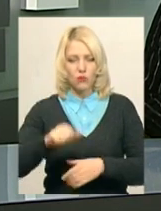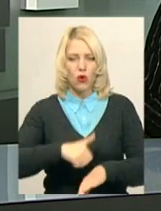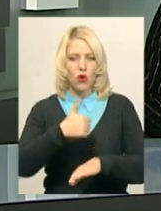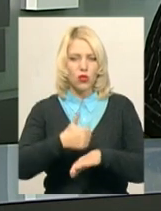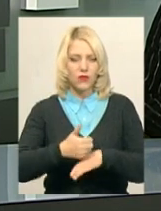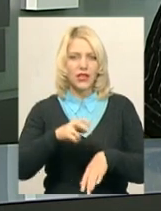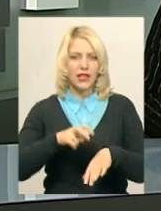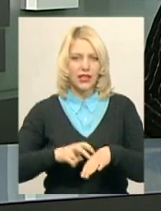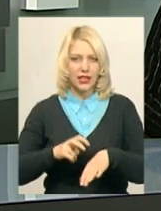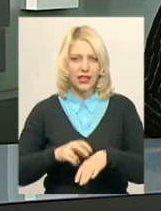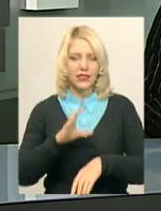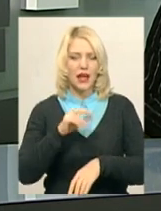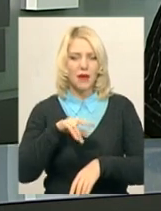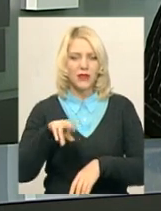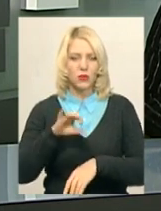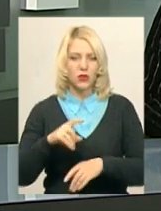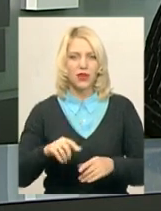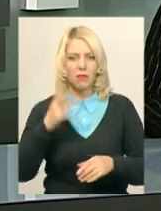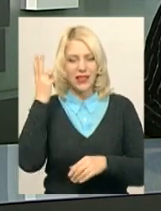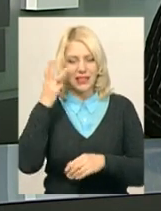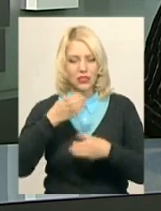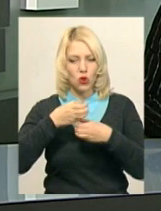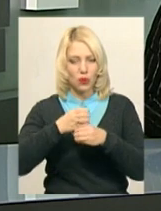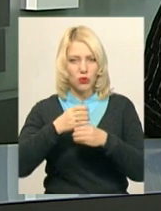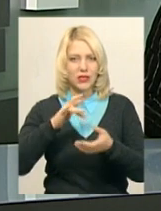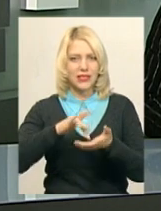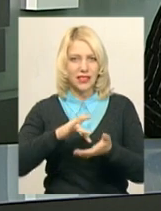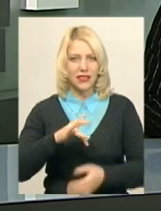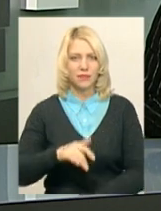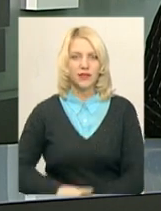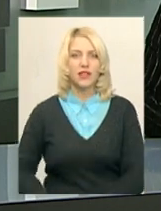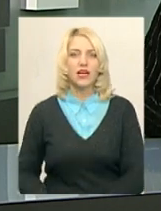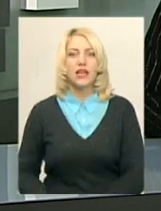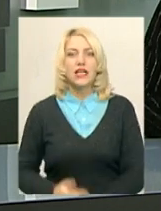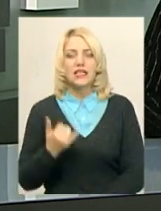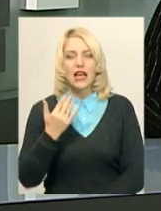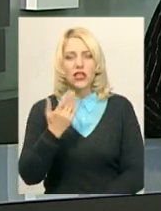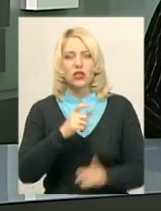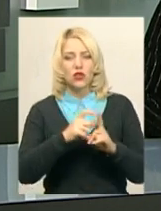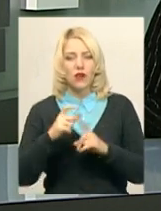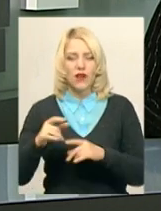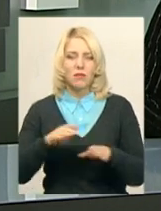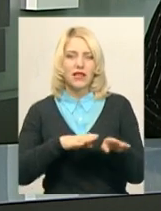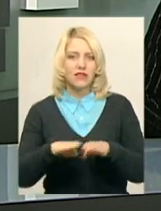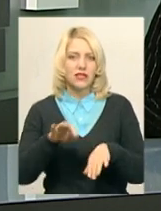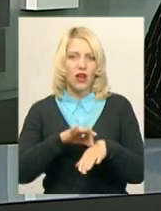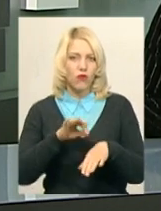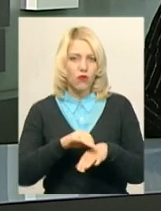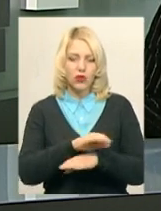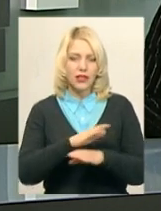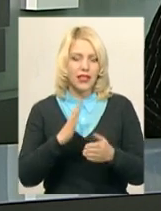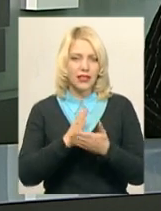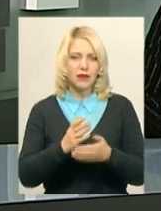-епідеміолог Хмельницького обласного лабораторного центру МОЗ України Лариса Калінер. За її словами, рівень захворюваності не